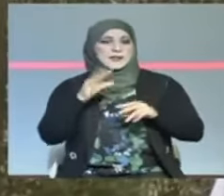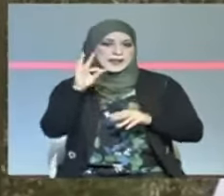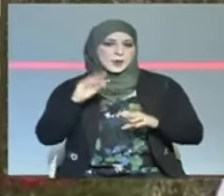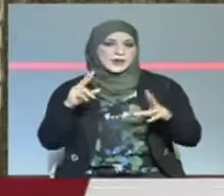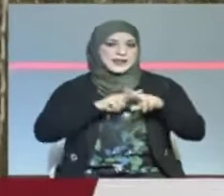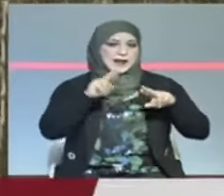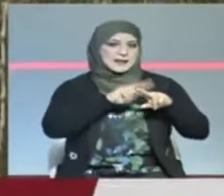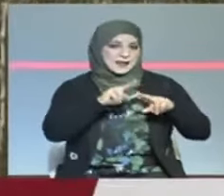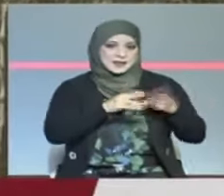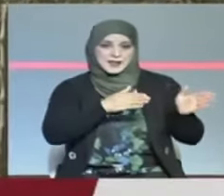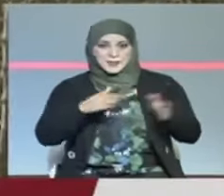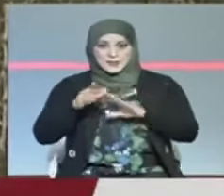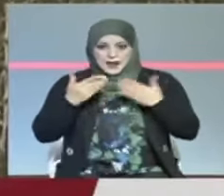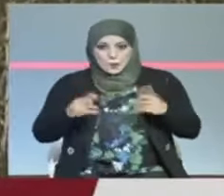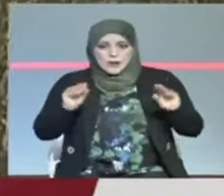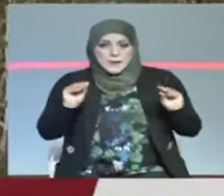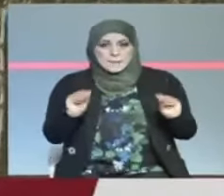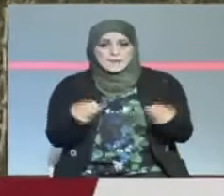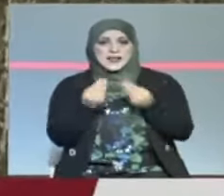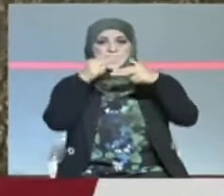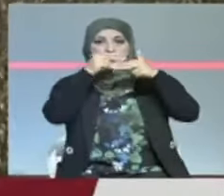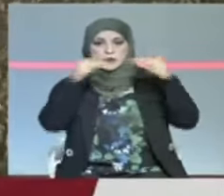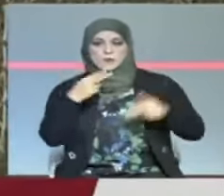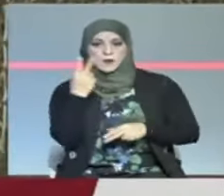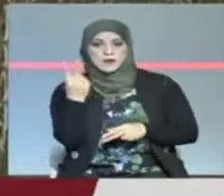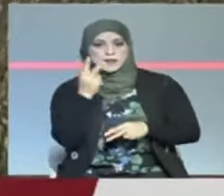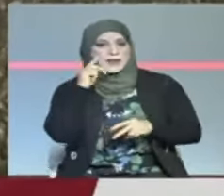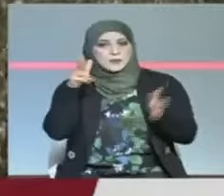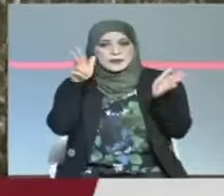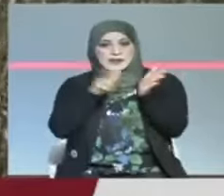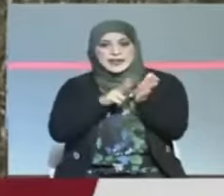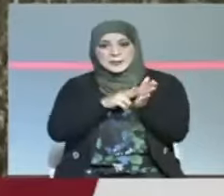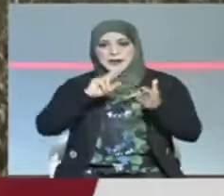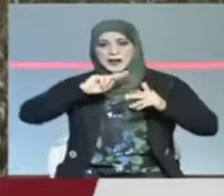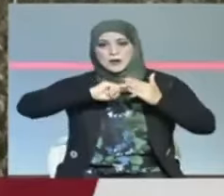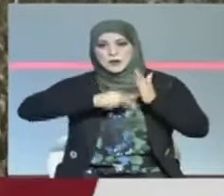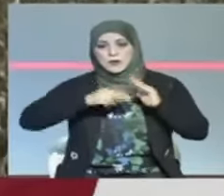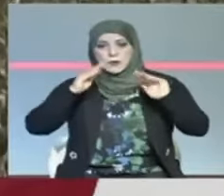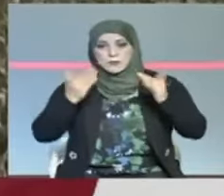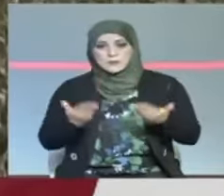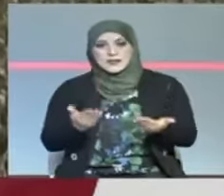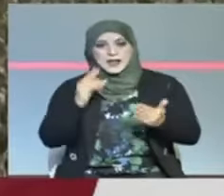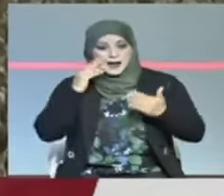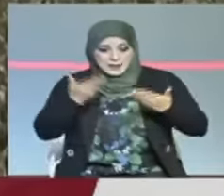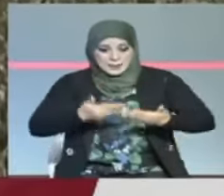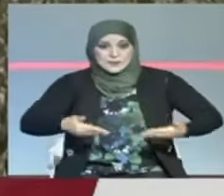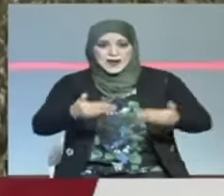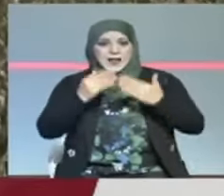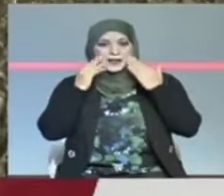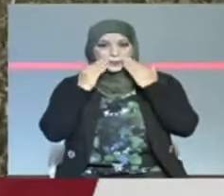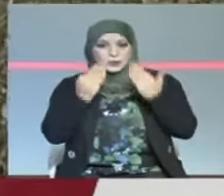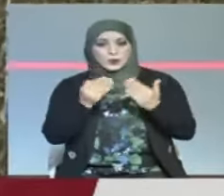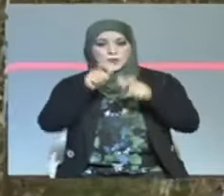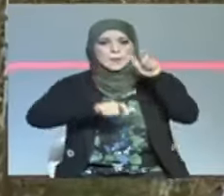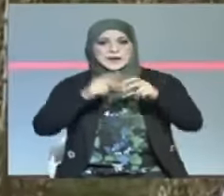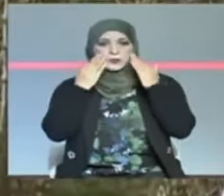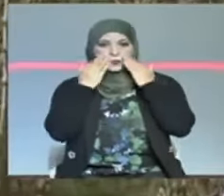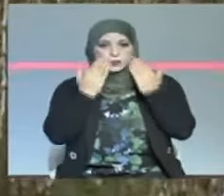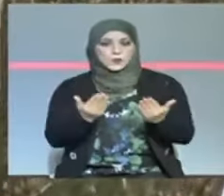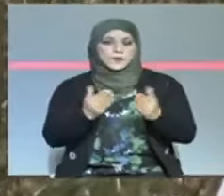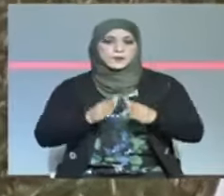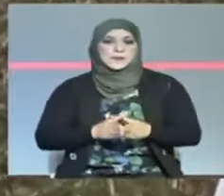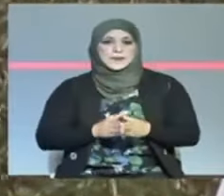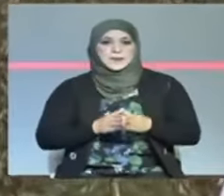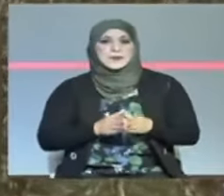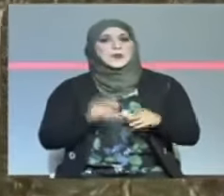المرحلة الثانية هي في العمل من اجل التطبيق هذا الاتفاق على ارض الواقع حتى تراه الناس باعيوني وحتى